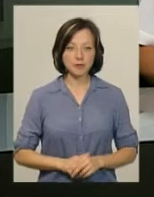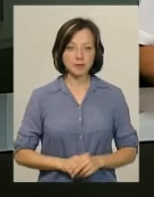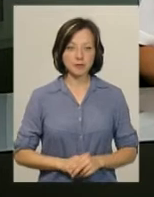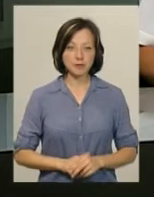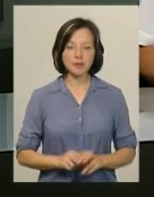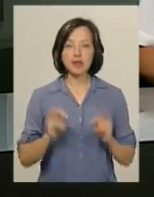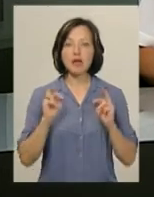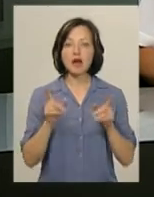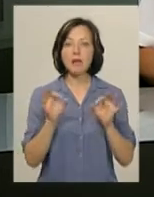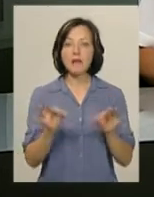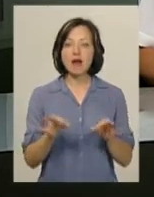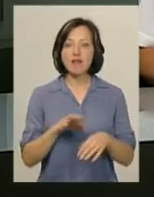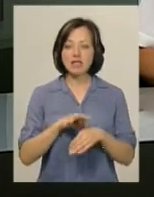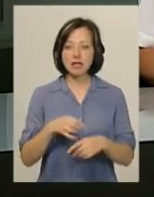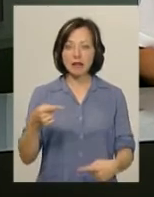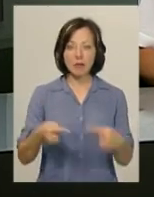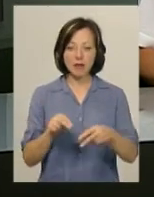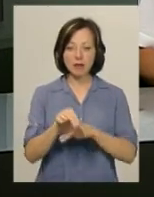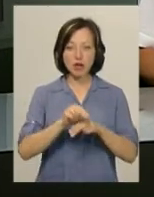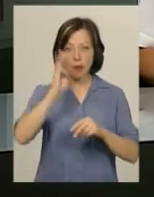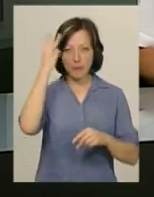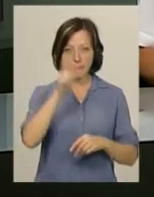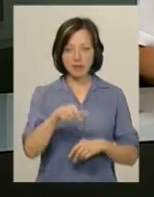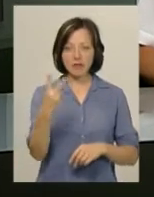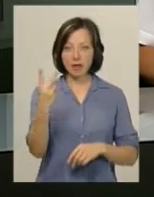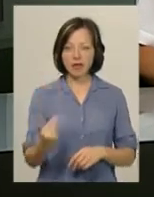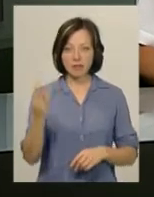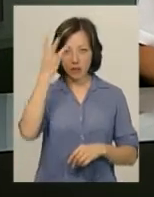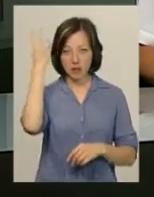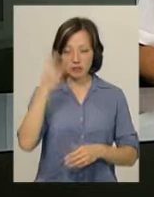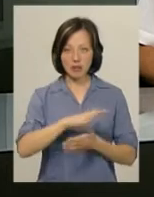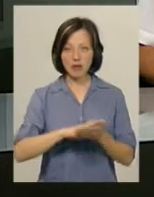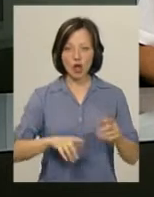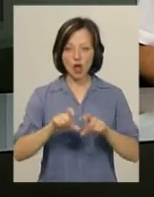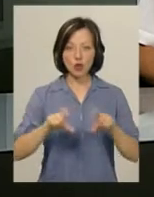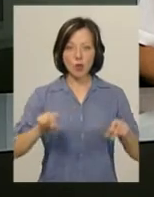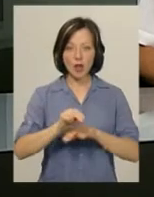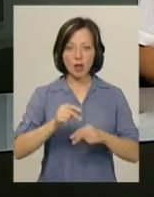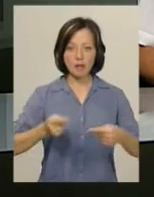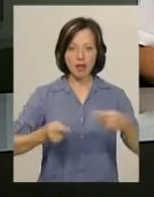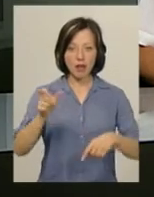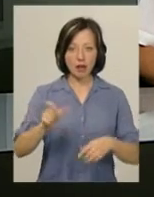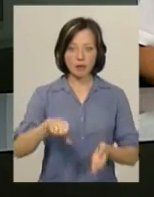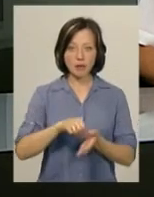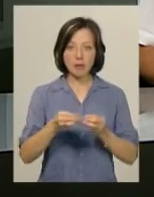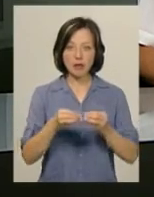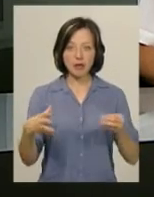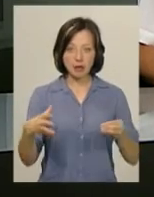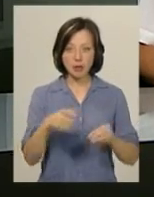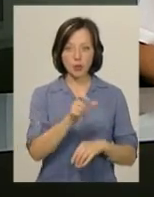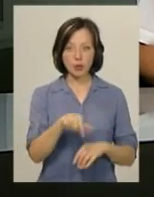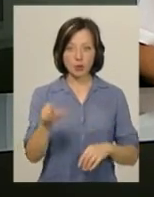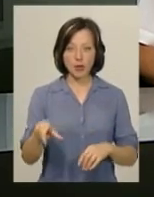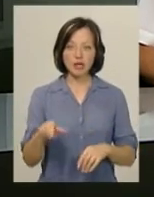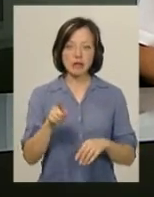Як правильно вести дебати, навчали хмельничан. Два дні в обласному центрі тривала школа-дебатера. Участь у ній взяли 15 містян.